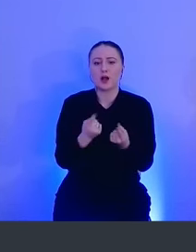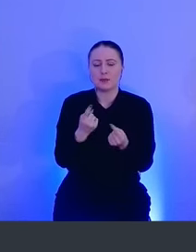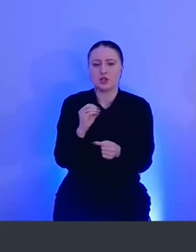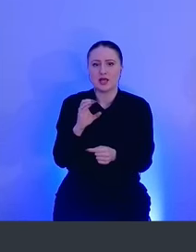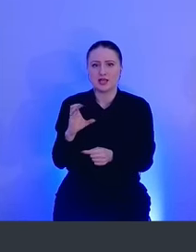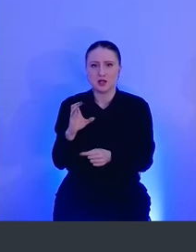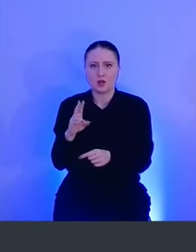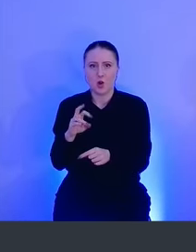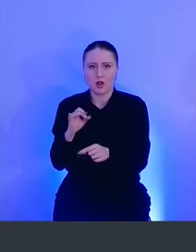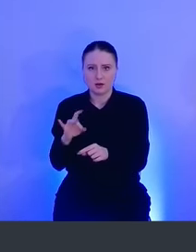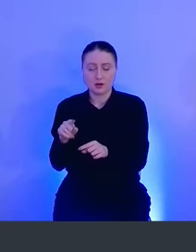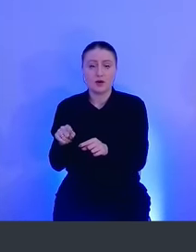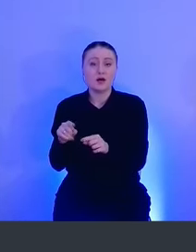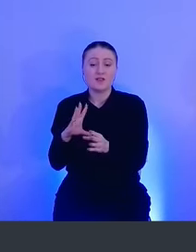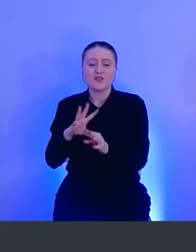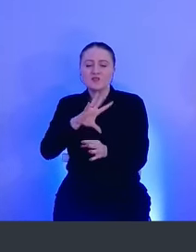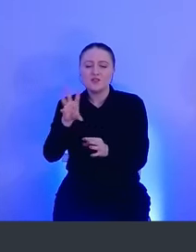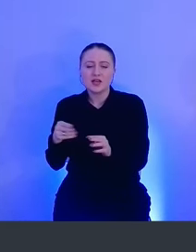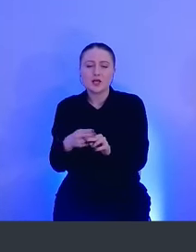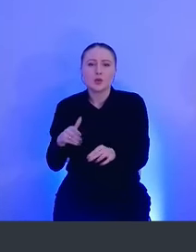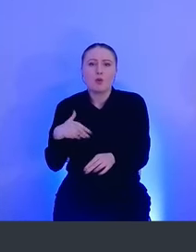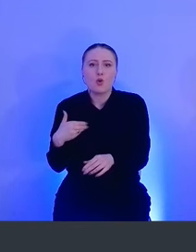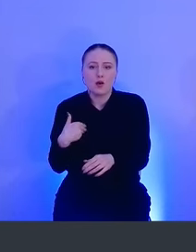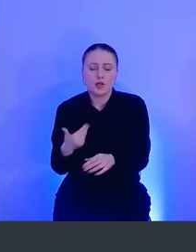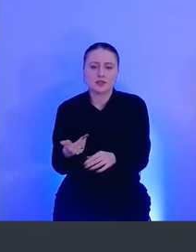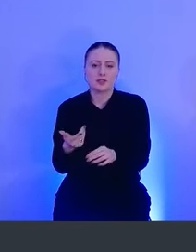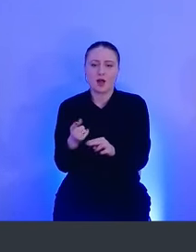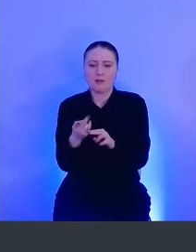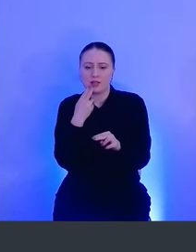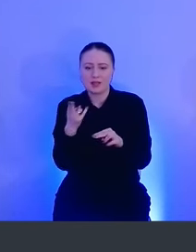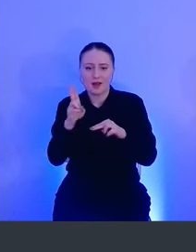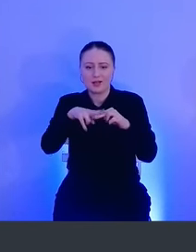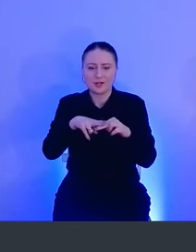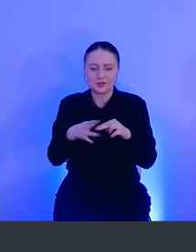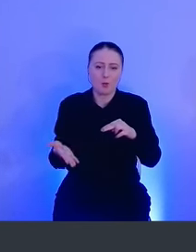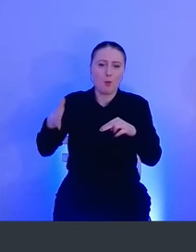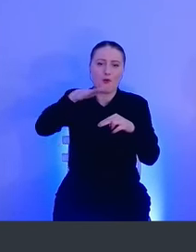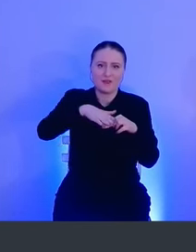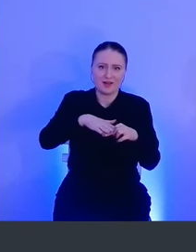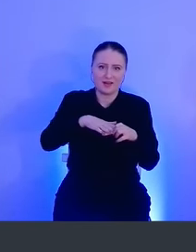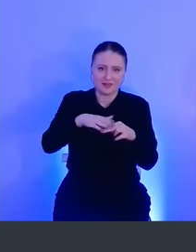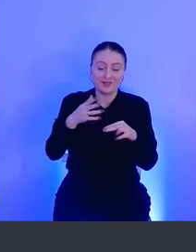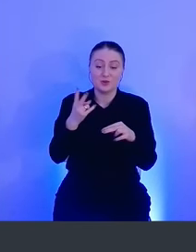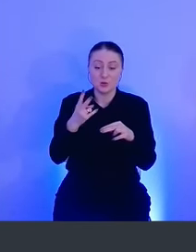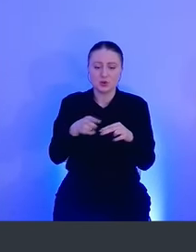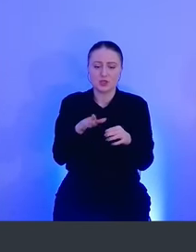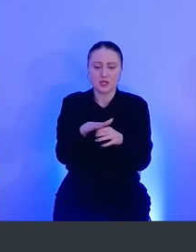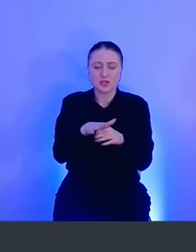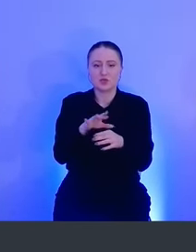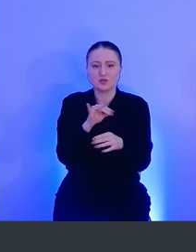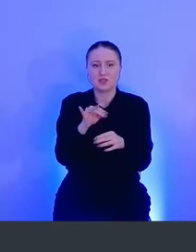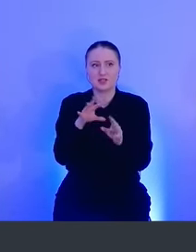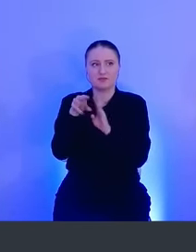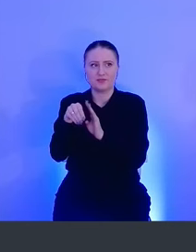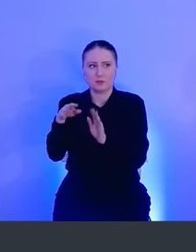ESLogger. То есть весь вот этот полезный накладыш поверх ESF нам надо реализовать и в OS